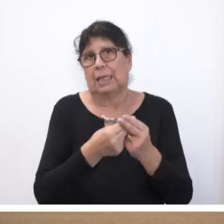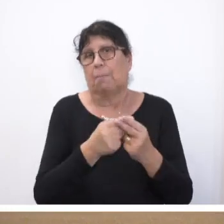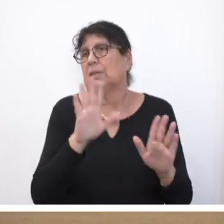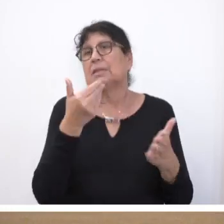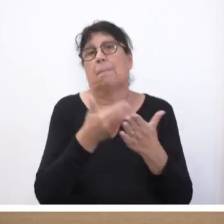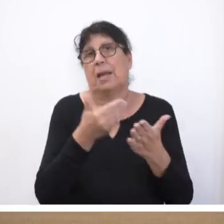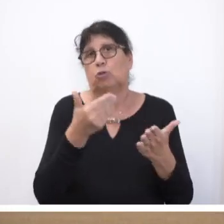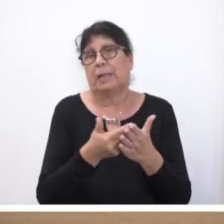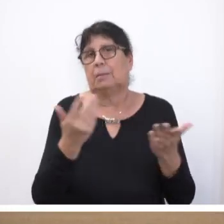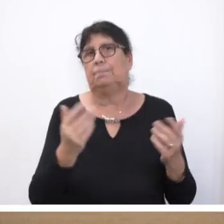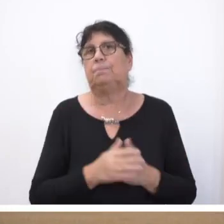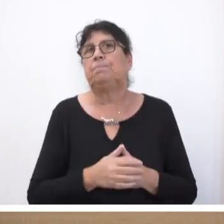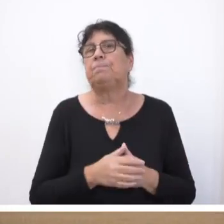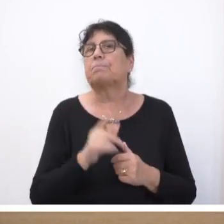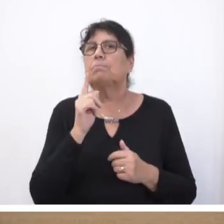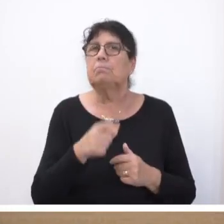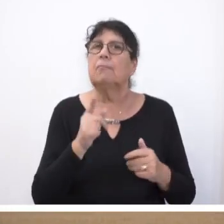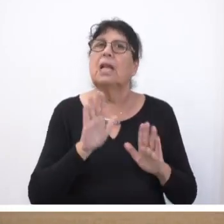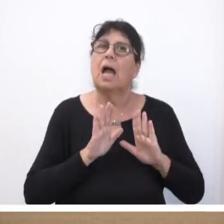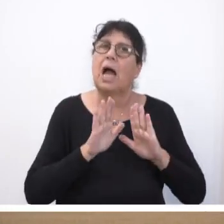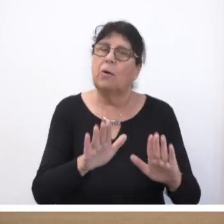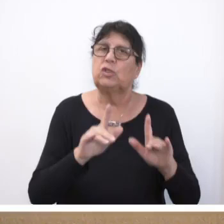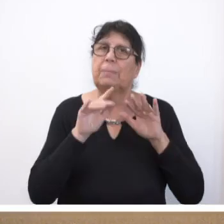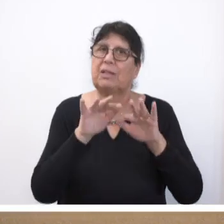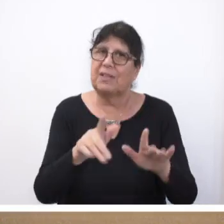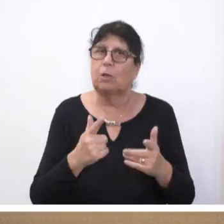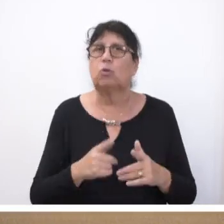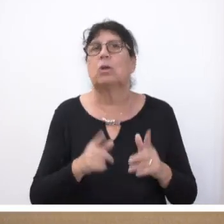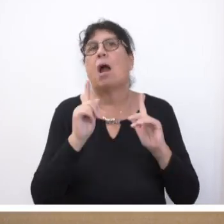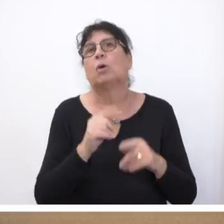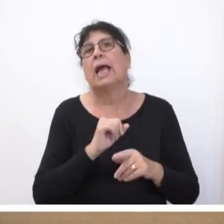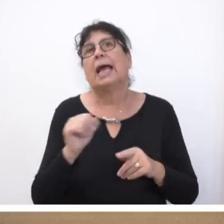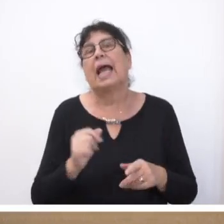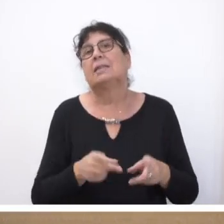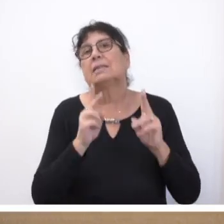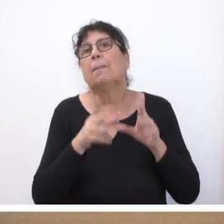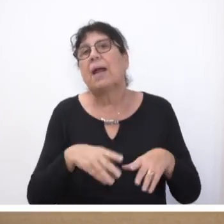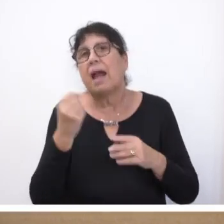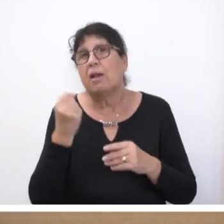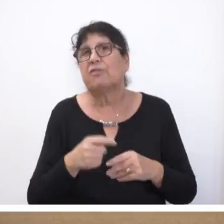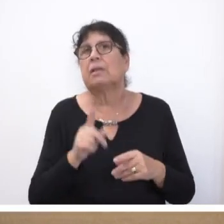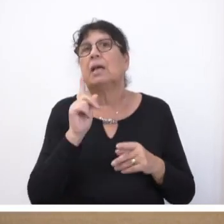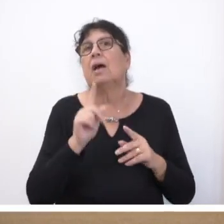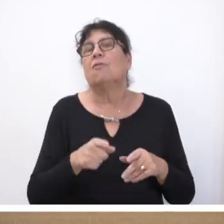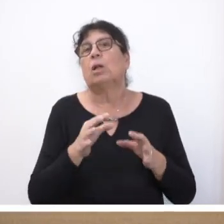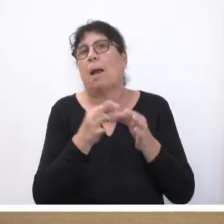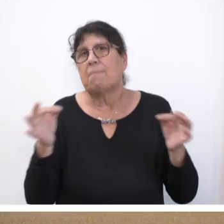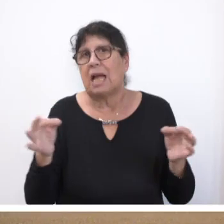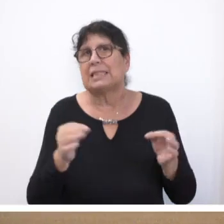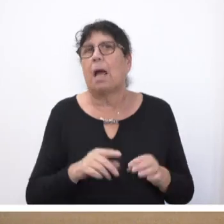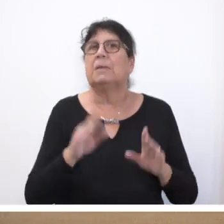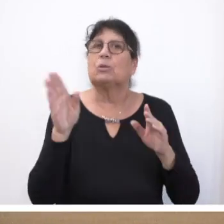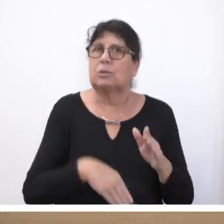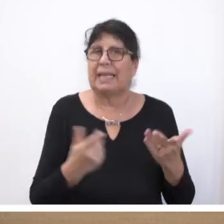Beispiele. Es wird die aufschiebende Wirkung von Rechtsbehelfen gegen Maßnahmen der Stiftungsbehörde suspendiert. Dies ist für